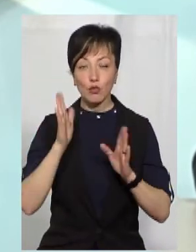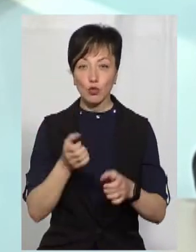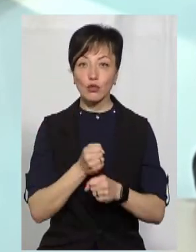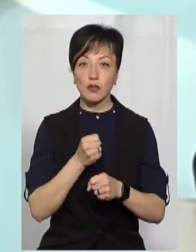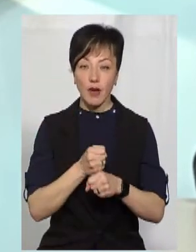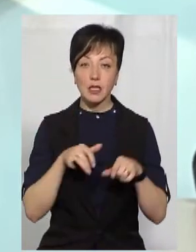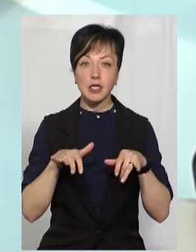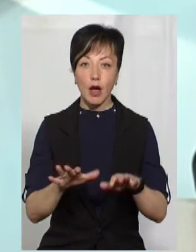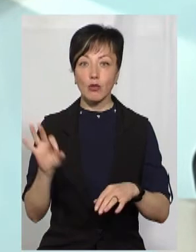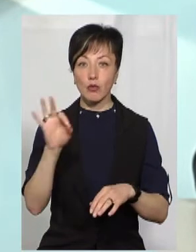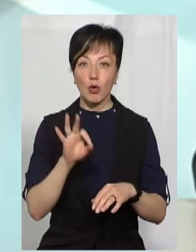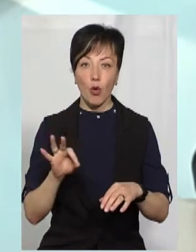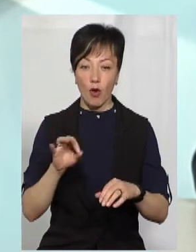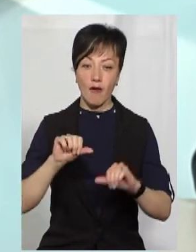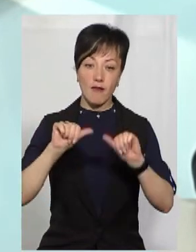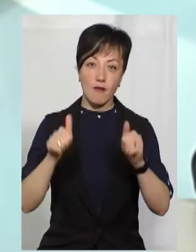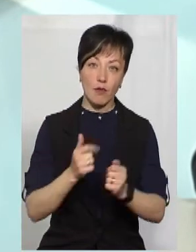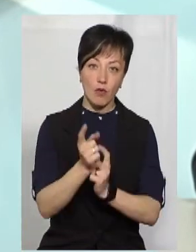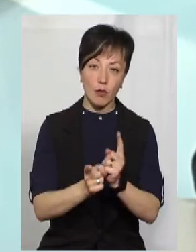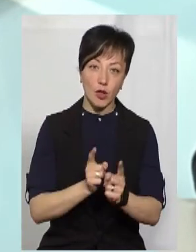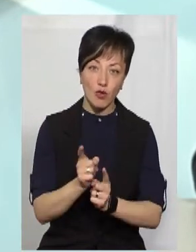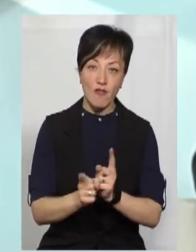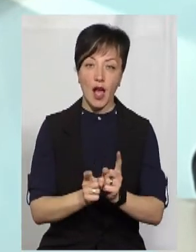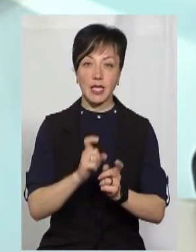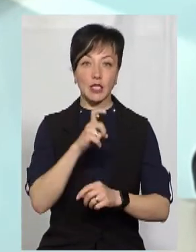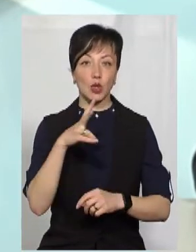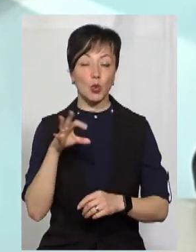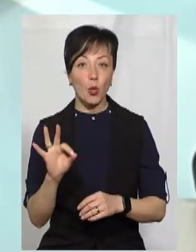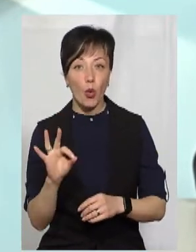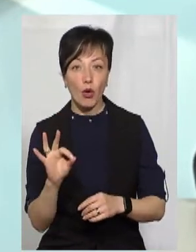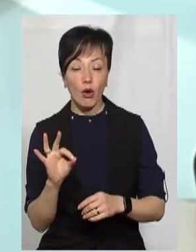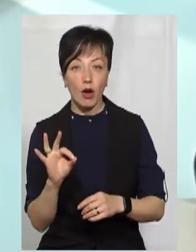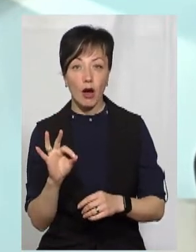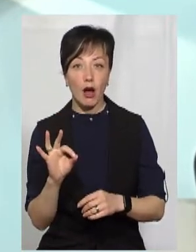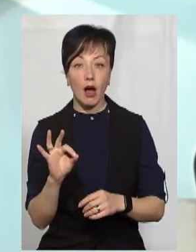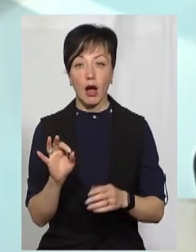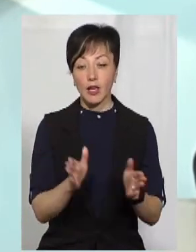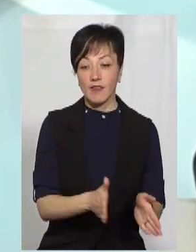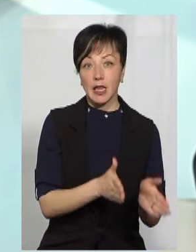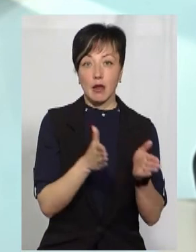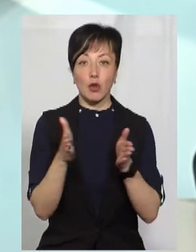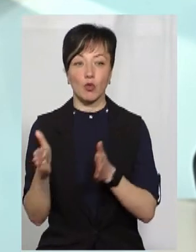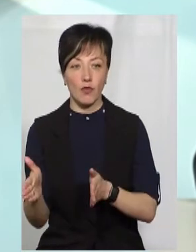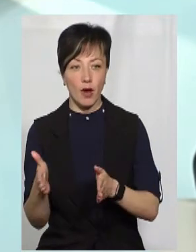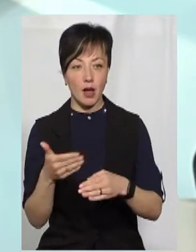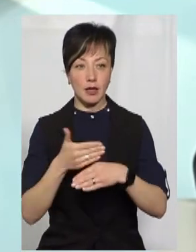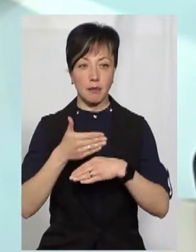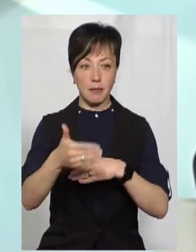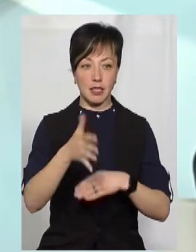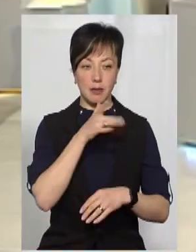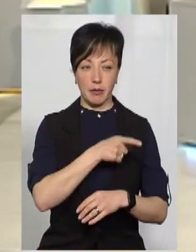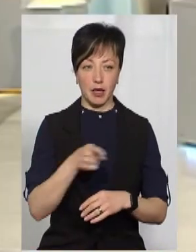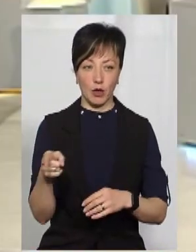заходи щодо відформатування зовнішнього незалежного оцінювання чи відтермінування на більш пізній